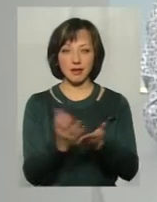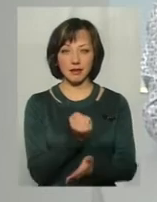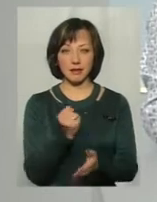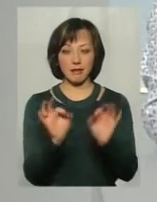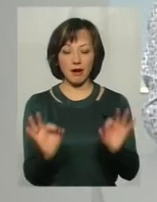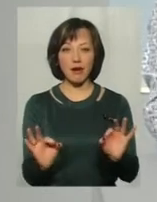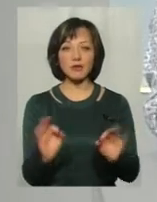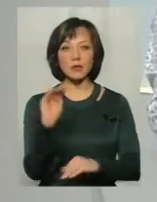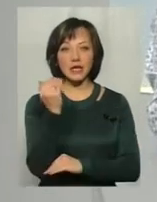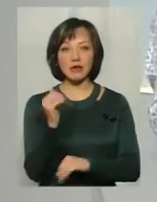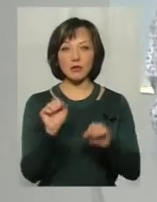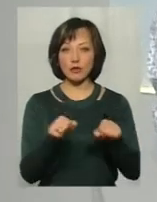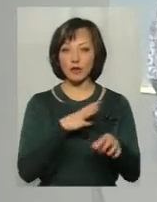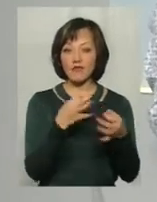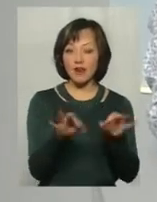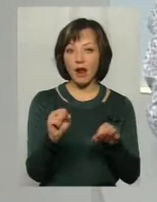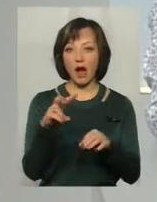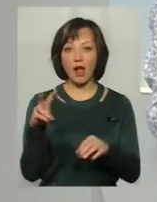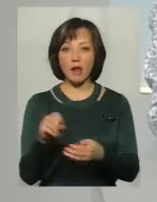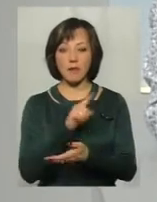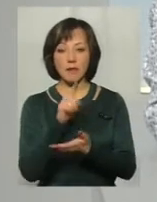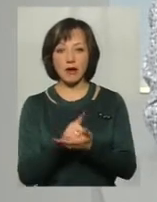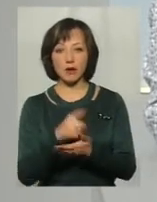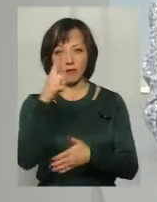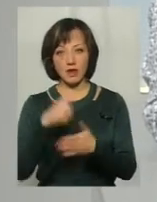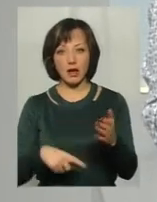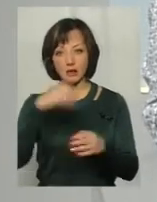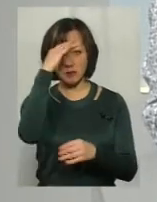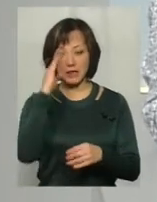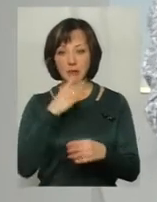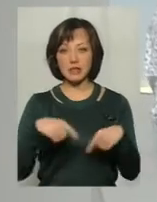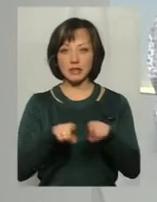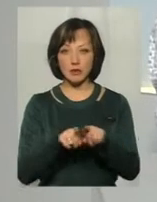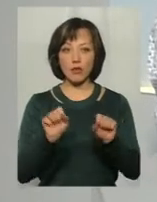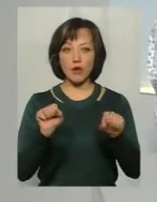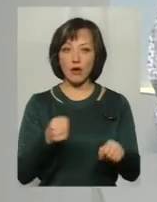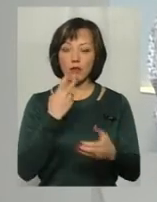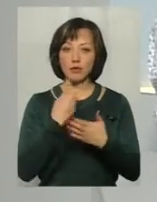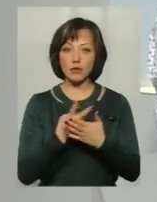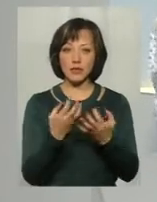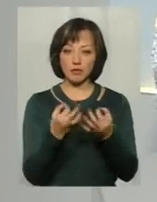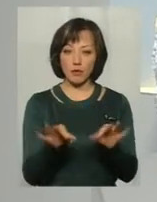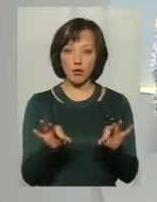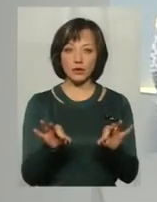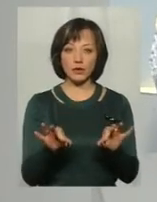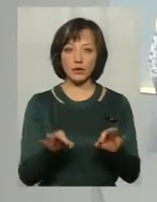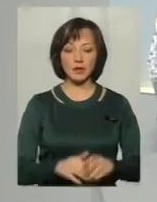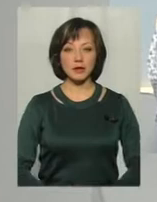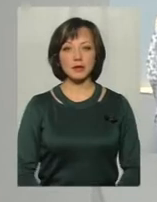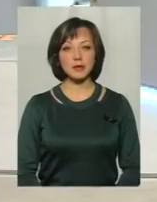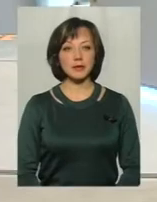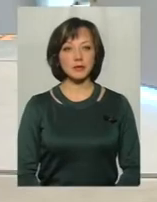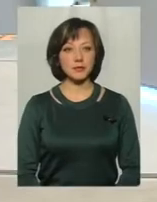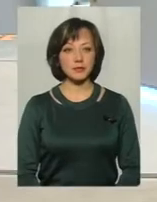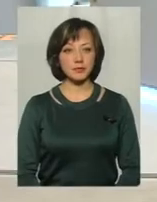дитина може бути вільною, але має, напевно, довіряти батькам настільки, щоб вона могла проявити цю свободу? Пане Богдан, напевно, до